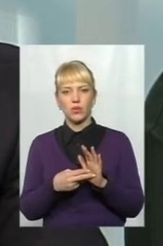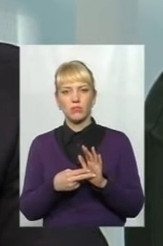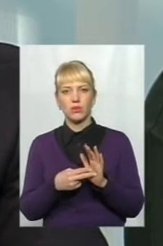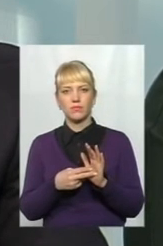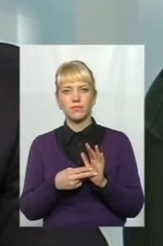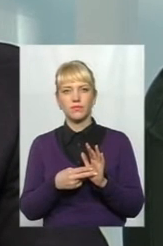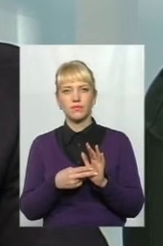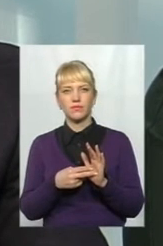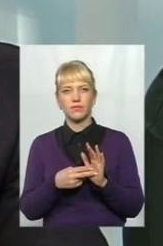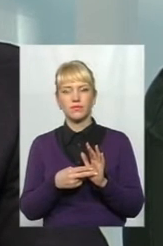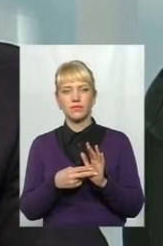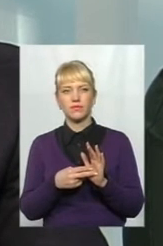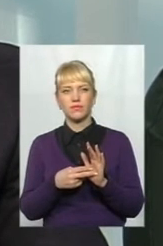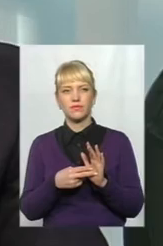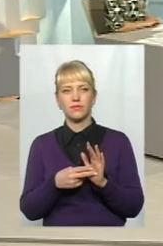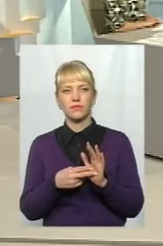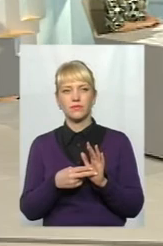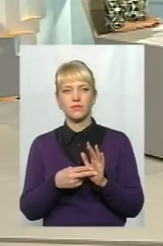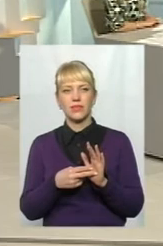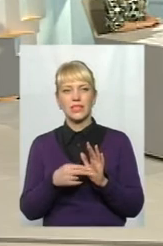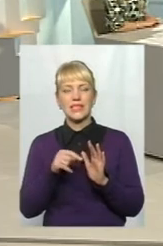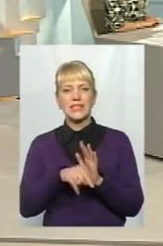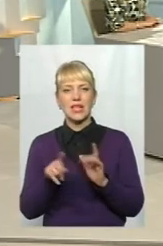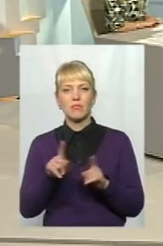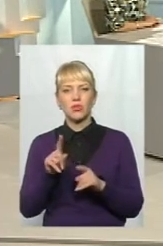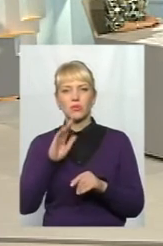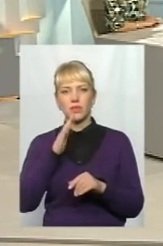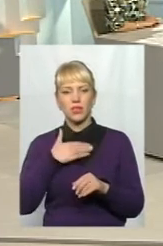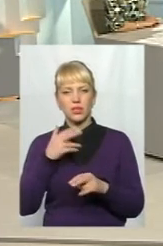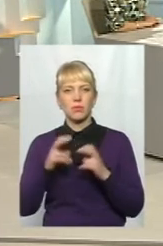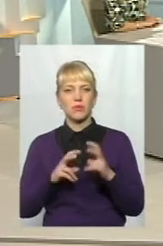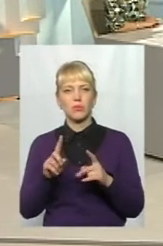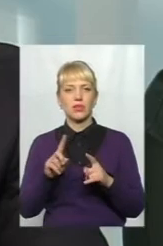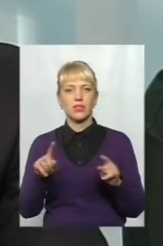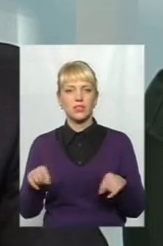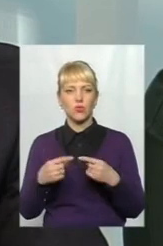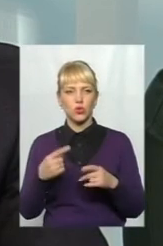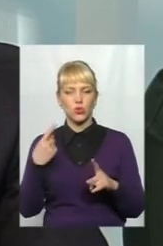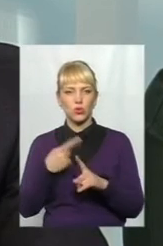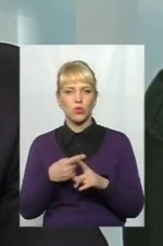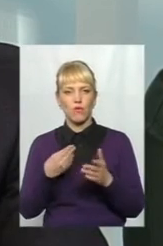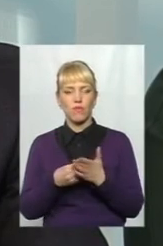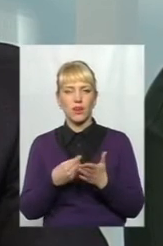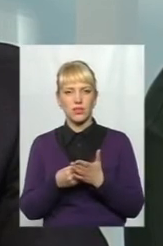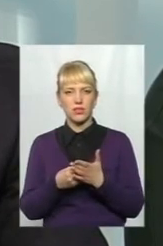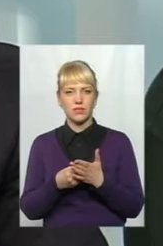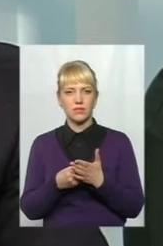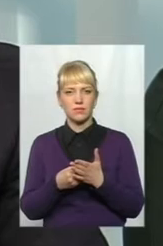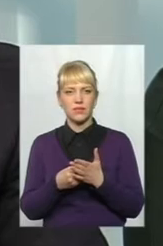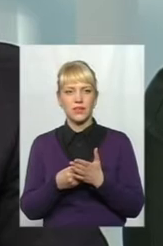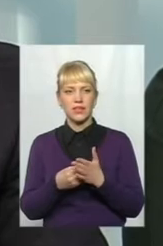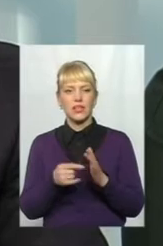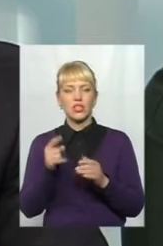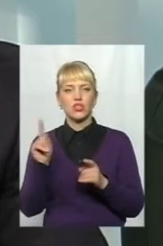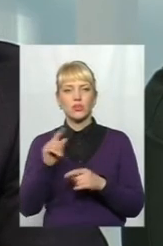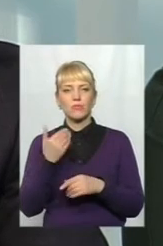щоб наші підприємства, які створюють додаткову вартість, саме,